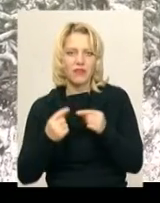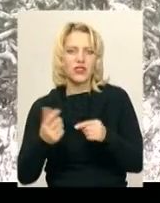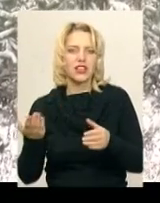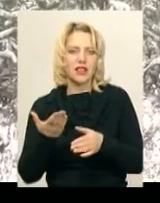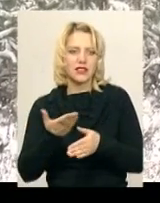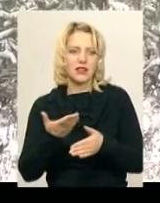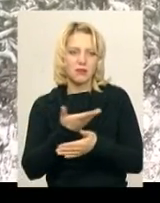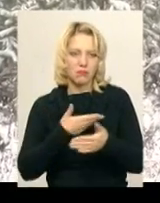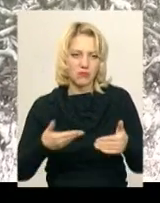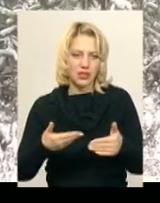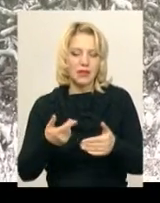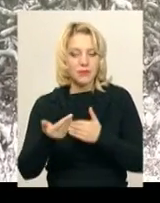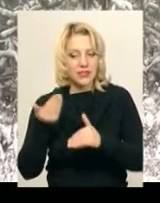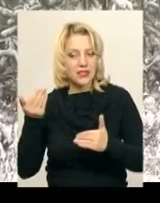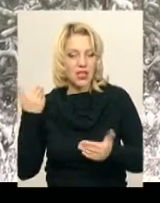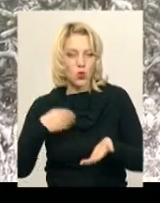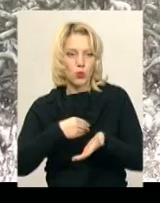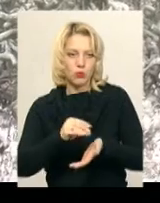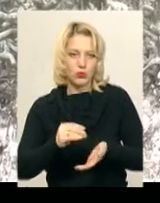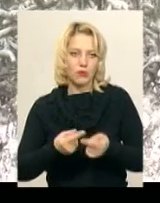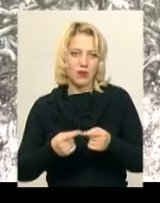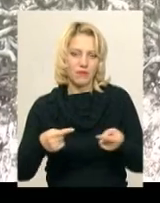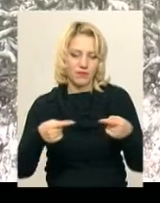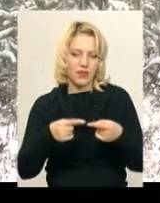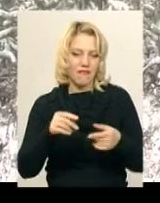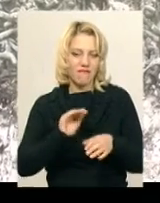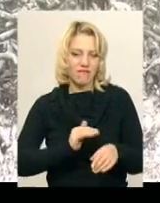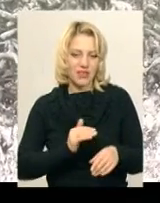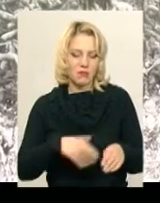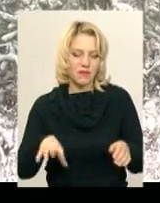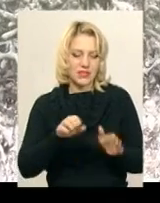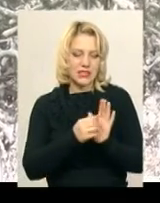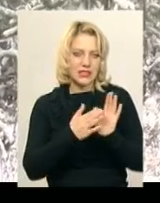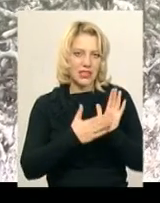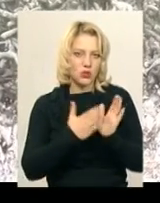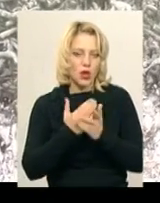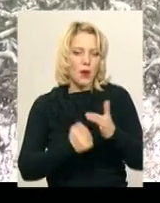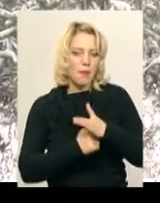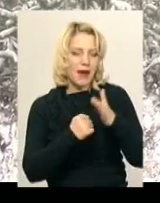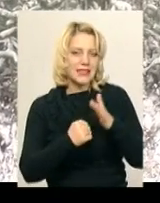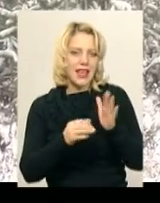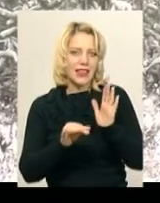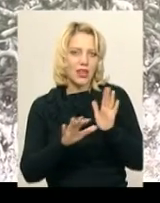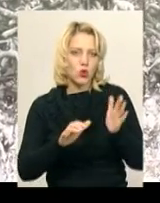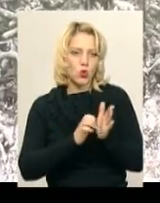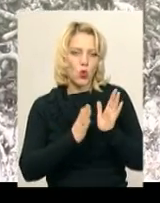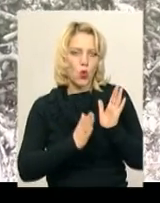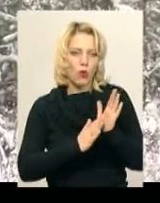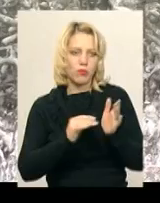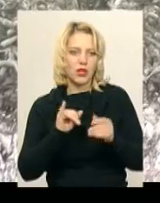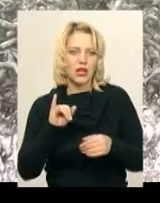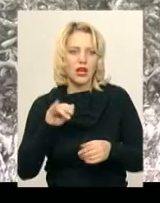зазалегідь купуємо відповідної фірми. Вони всі зареєстровані в базі електронного обліку. Тобто, по